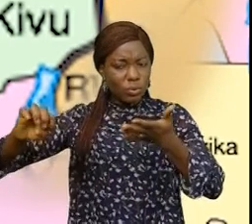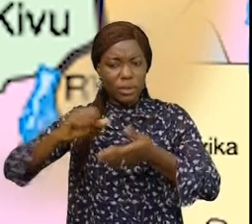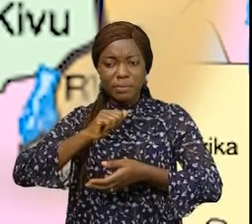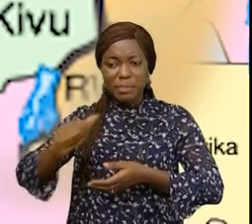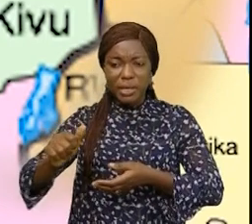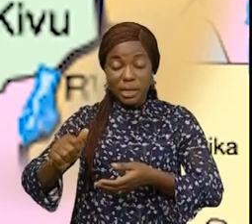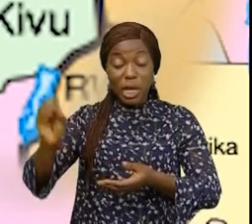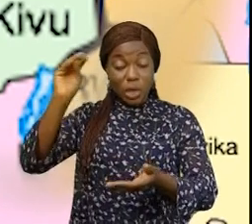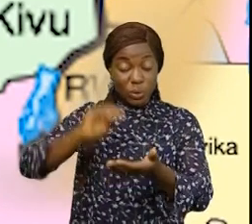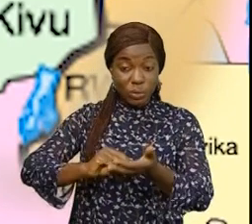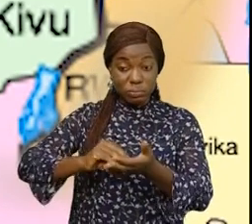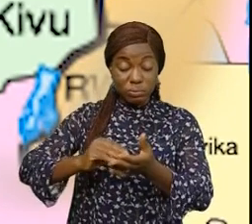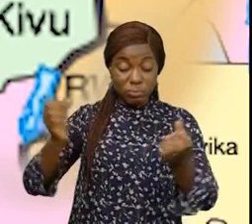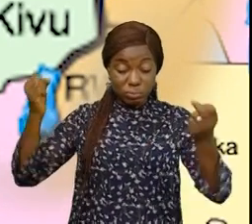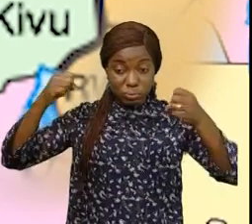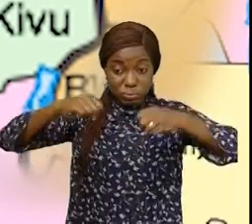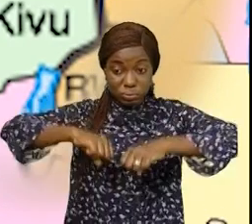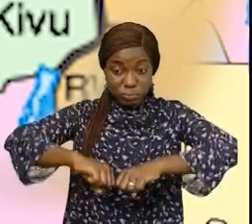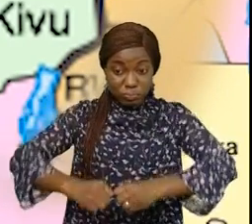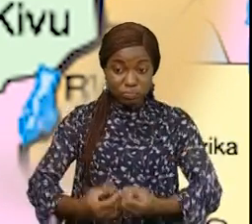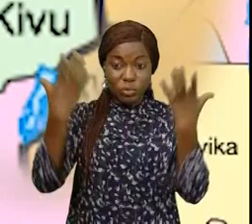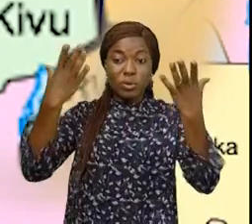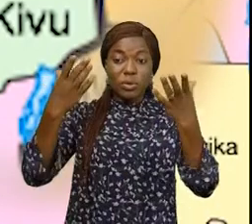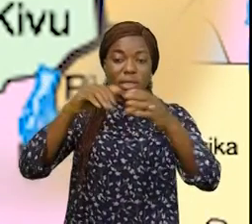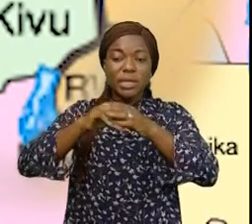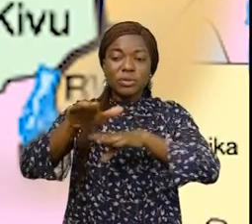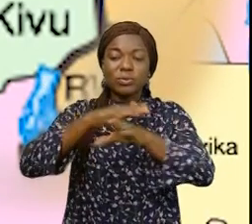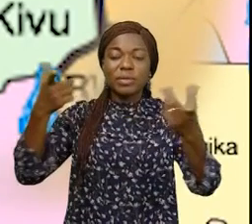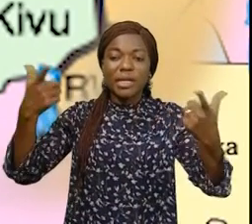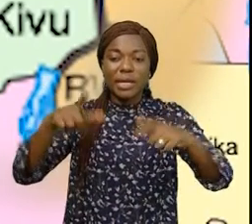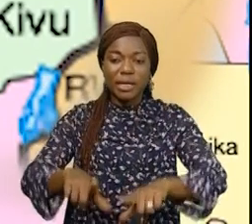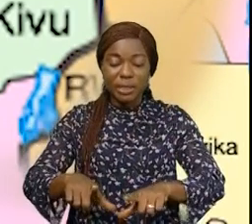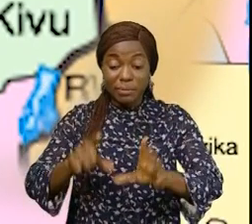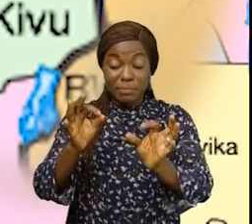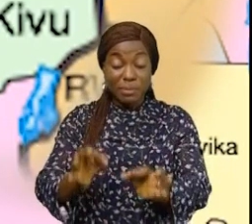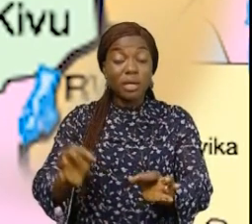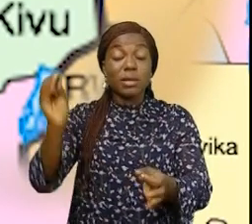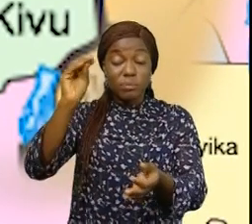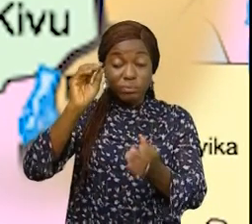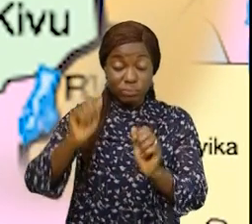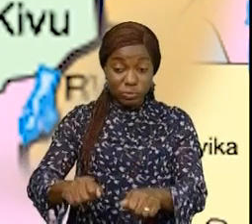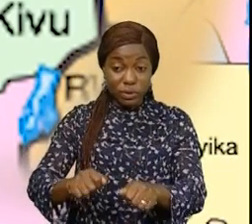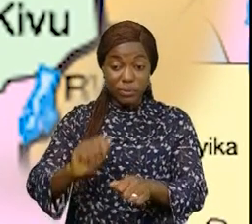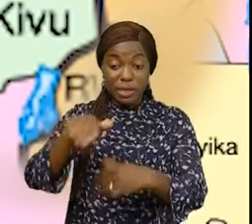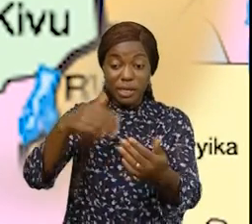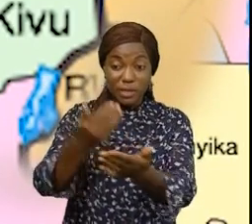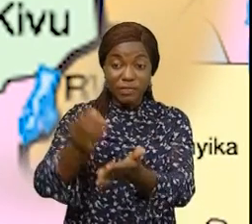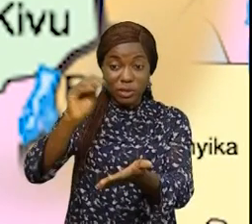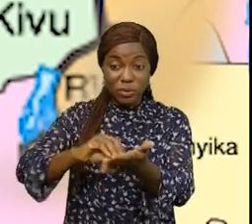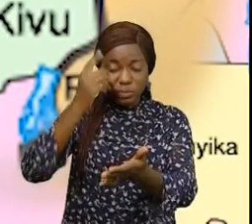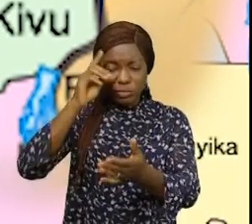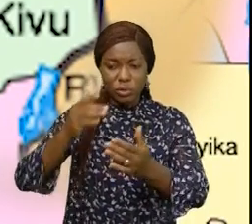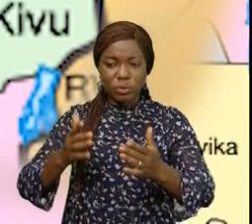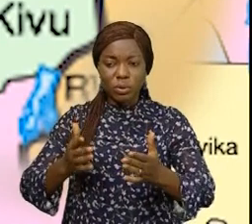éruption à terre ou sous le lac, mais celle-ci pourrait advenir avec très peu,